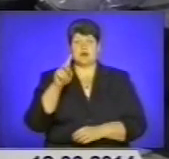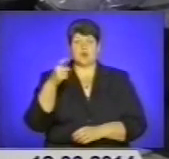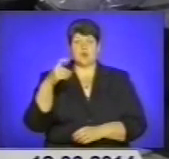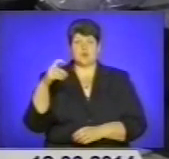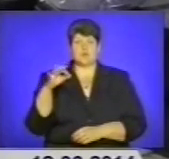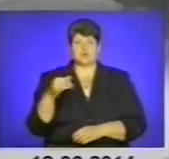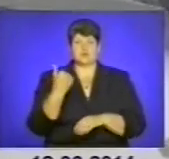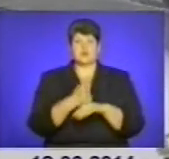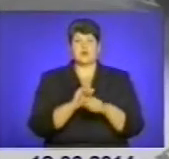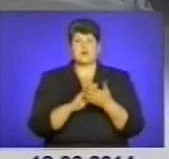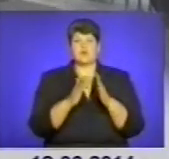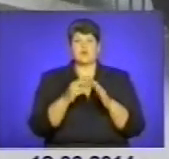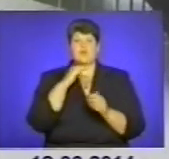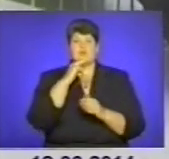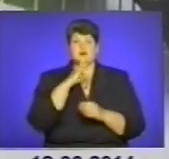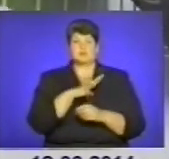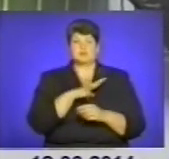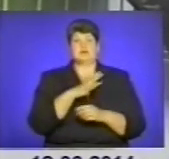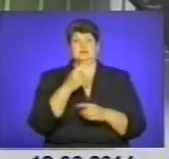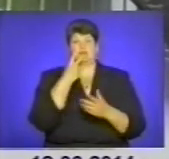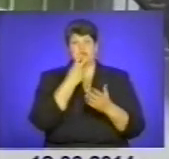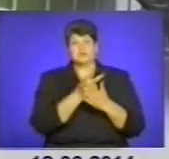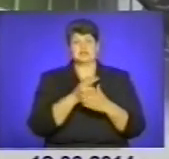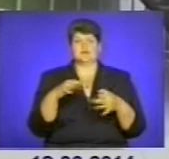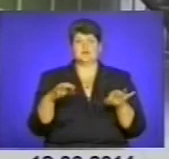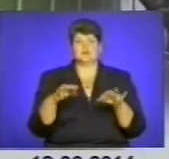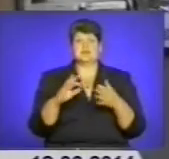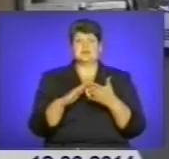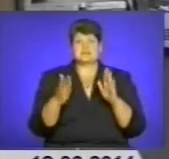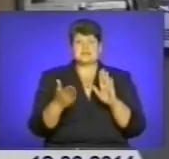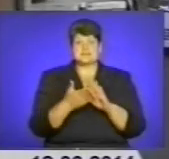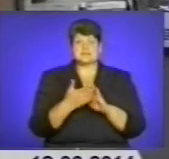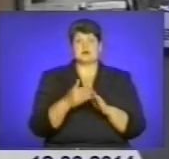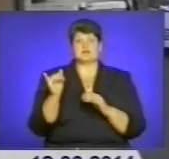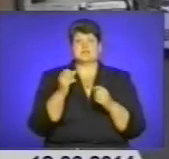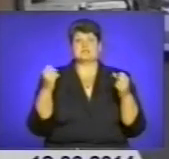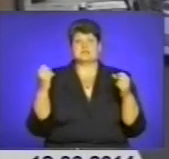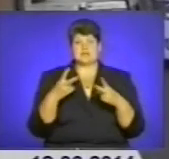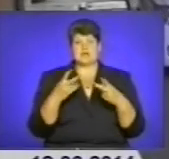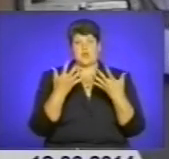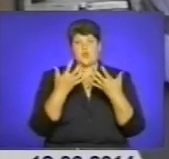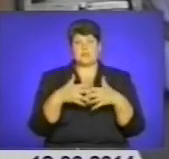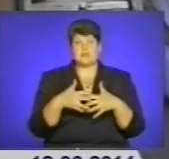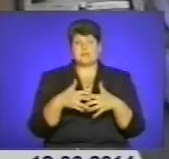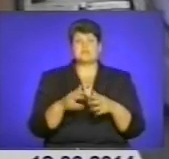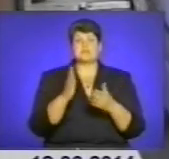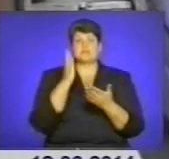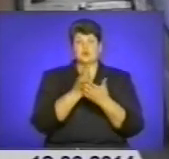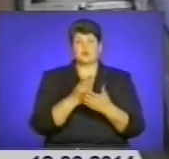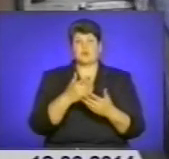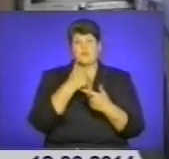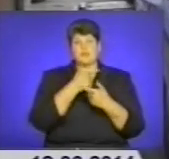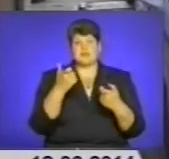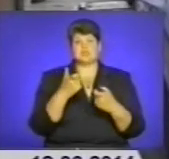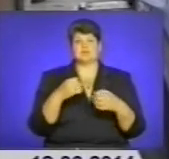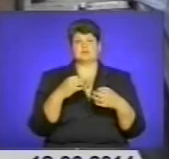зверталася на зовнішній вигляд автомобілів, їх технічний стан, справність освітлювальних приладів та спеціального обладнання. З метою попередження аварійності